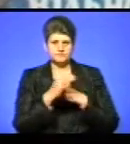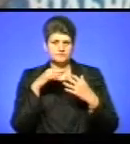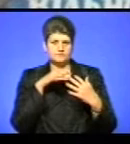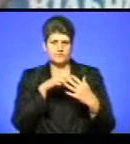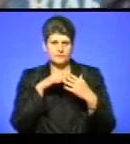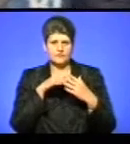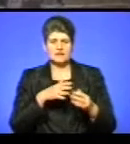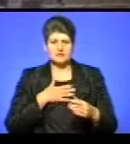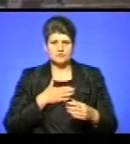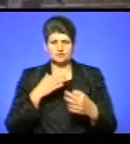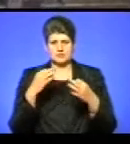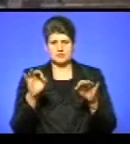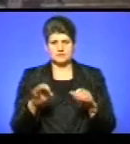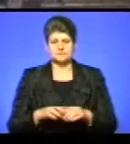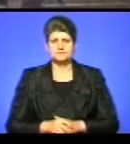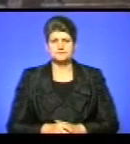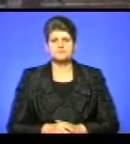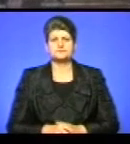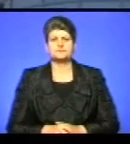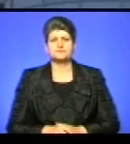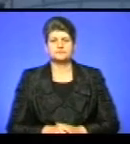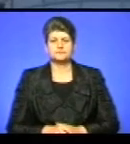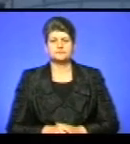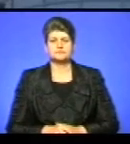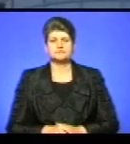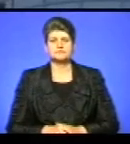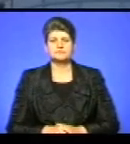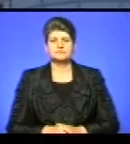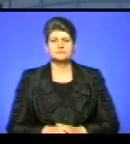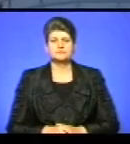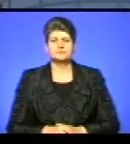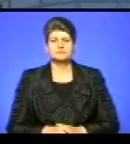воює за нашу незалежність. Анжела Шова, Оксана Галіяш, новини.